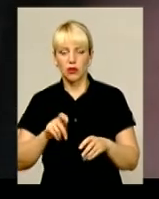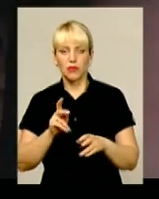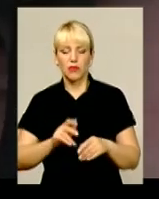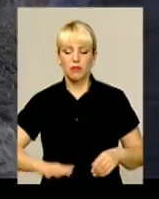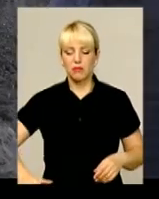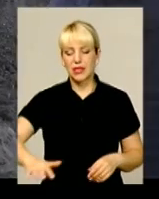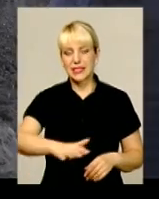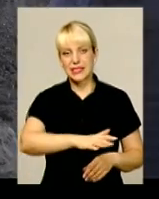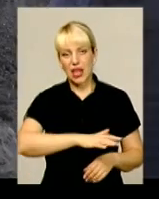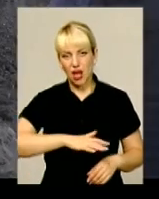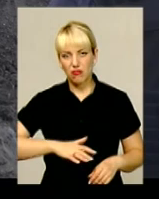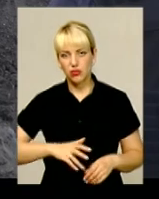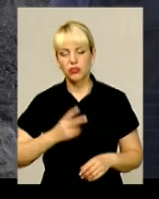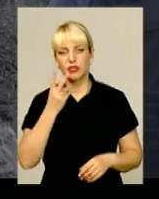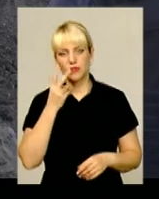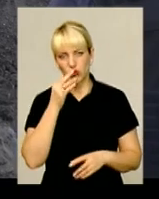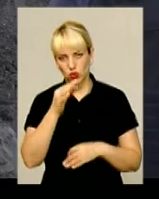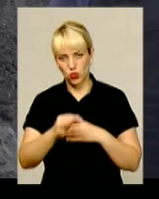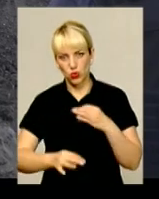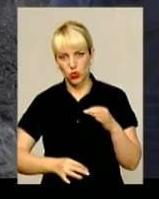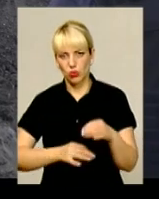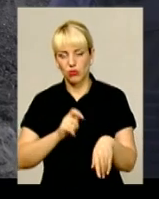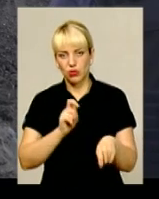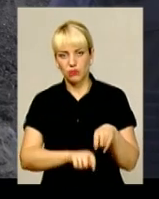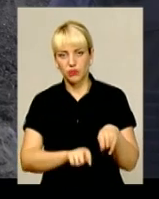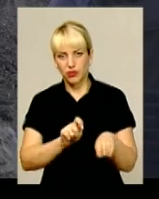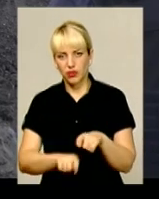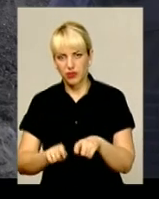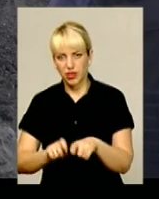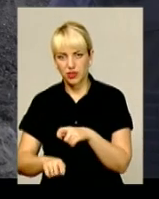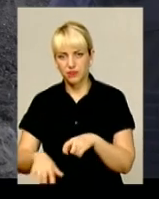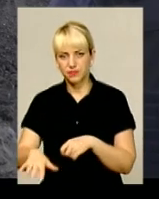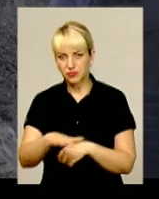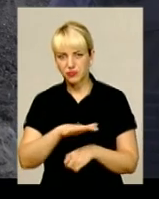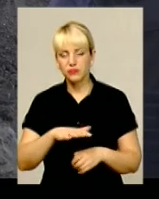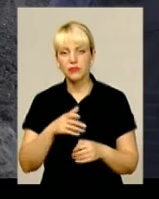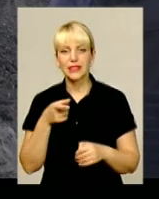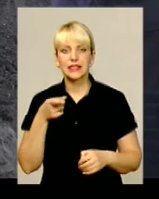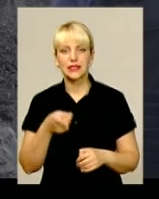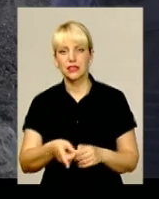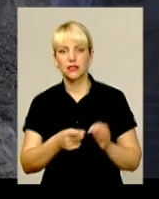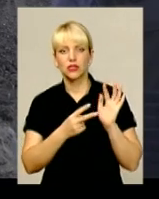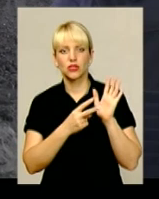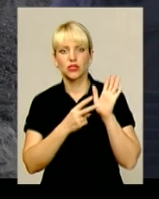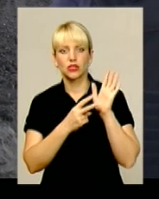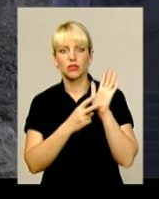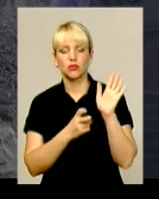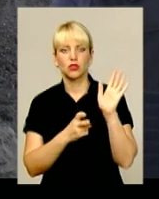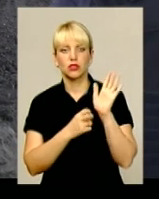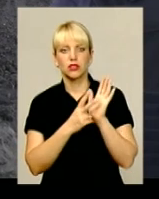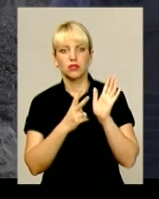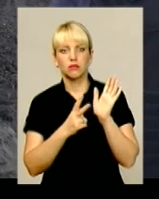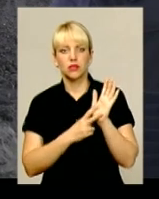Наступні дві доби під час проведення робіт на дані ділянки місцевості було виявлено біля 1717 вибухонебезпечних